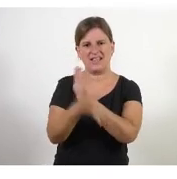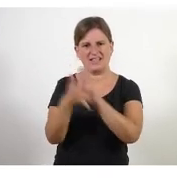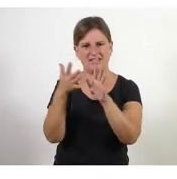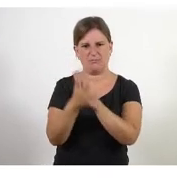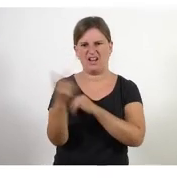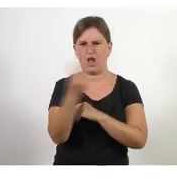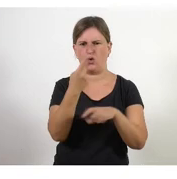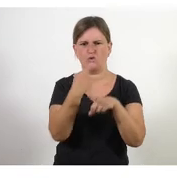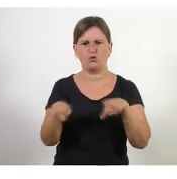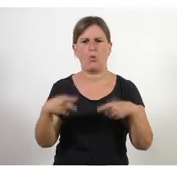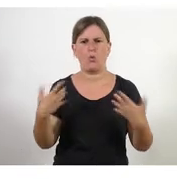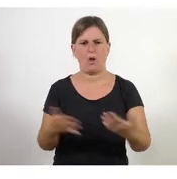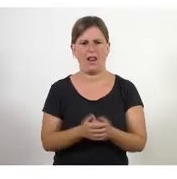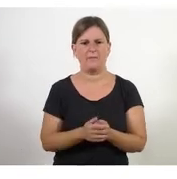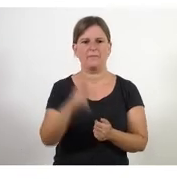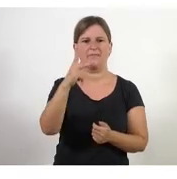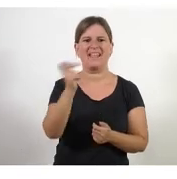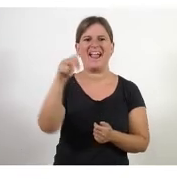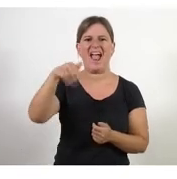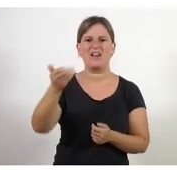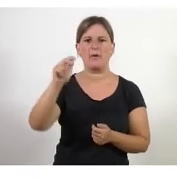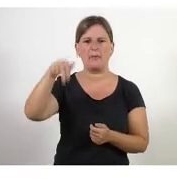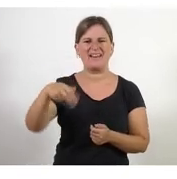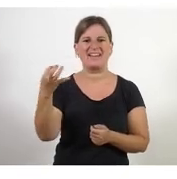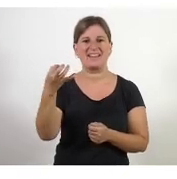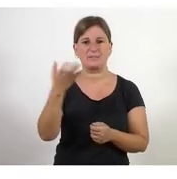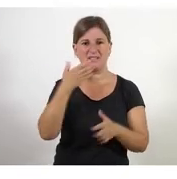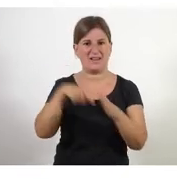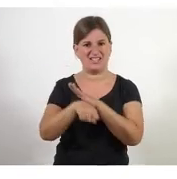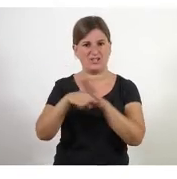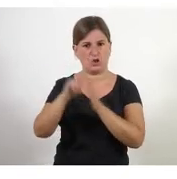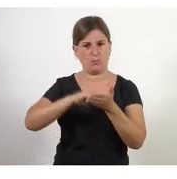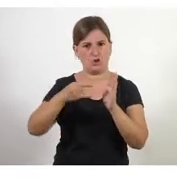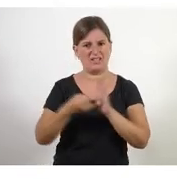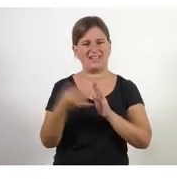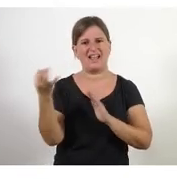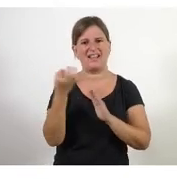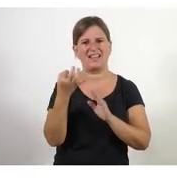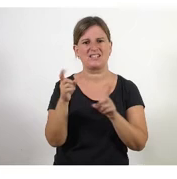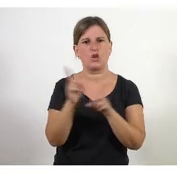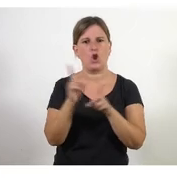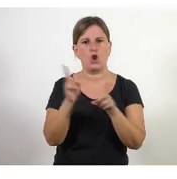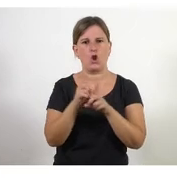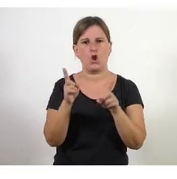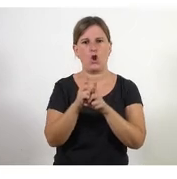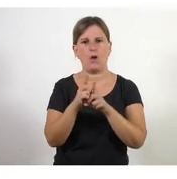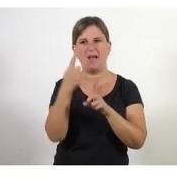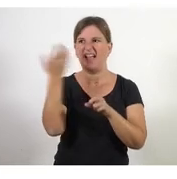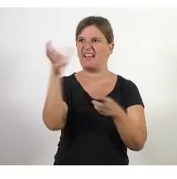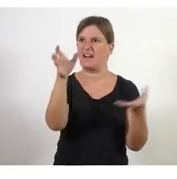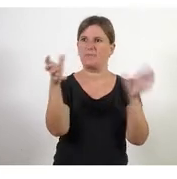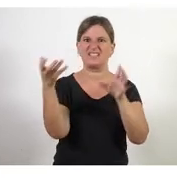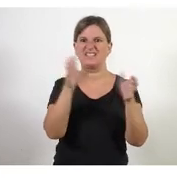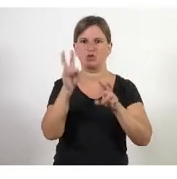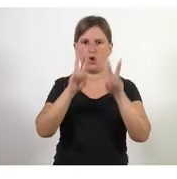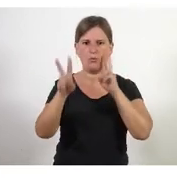és la diferència Canvan quan s'aplica la gestió de projectes és una tècnica de representació visual però també de gestió